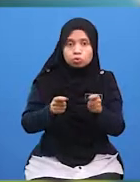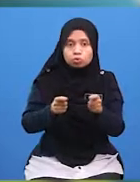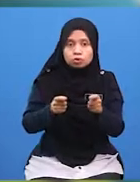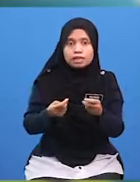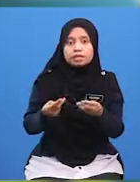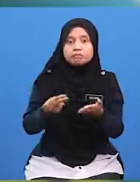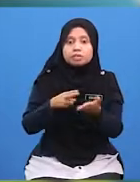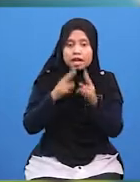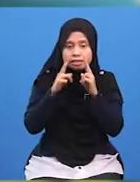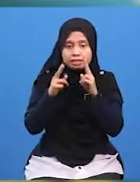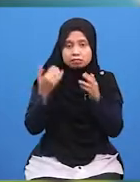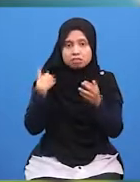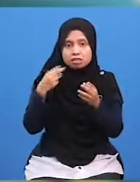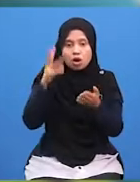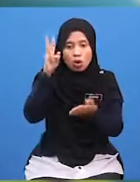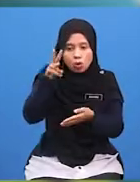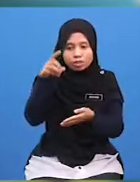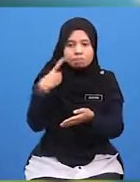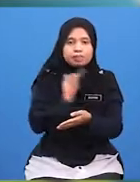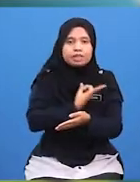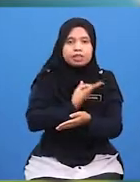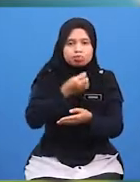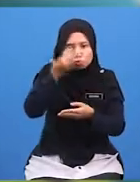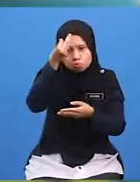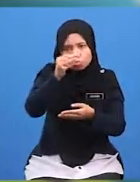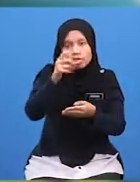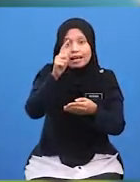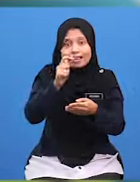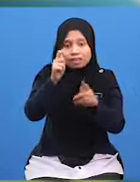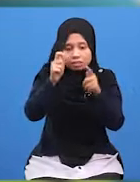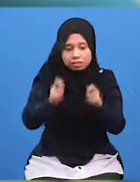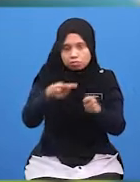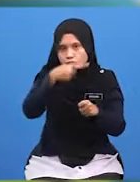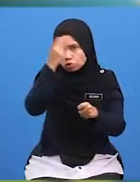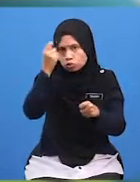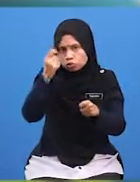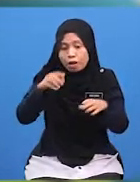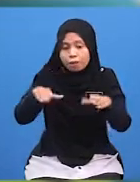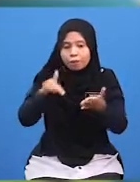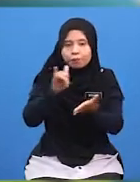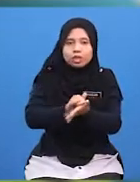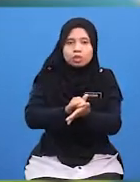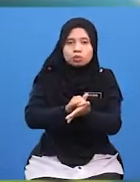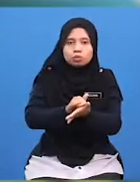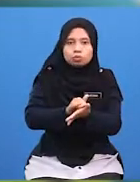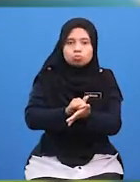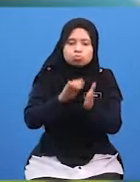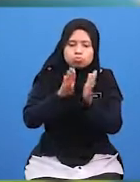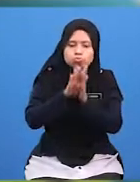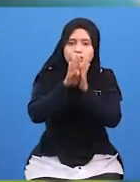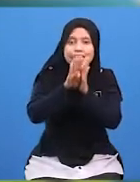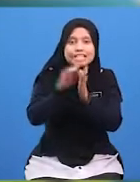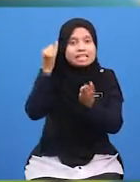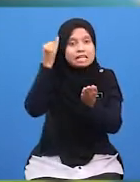kewajiban kita memuliakan tetamu Kerana perbuatan ini merupakan bukti